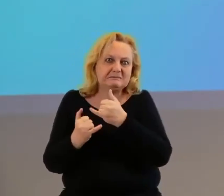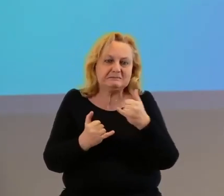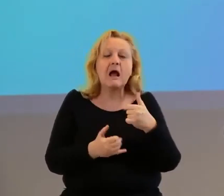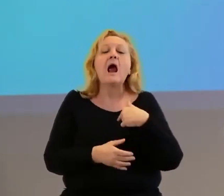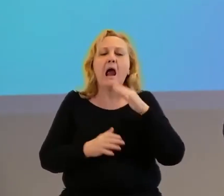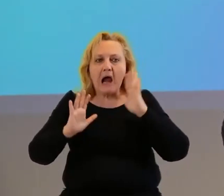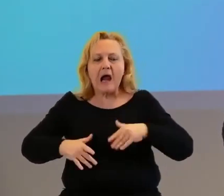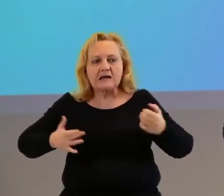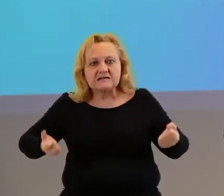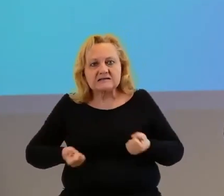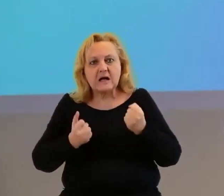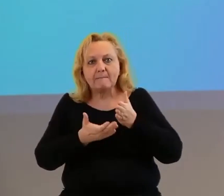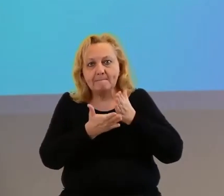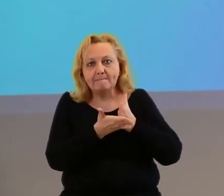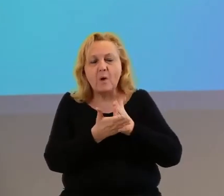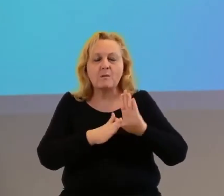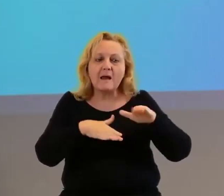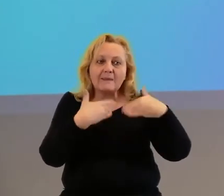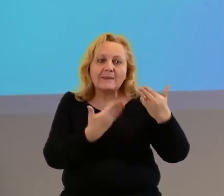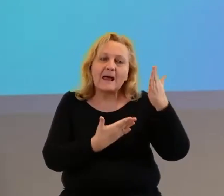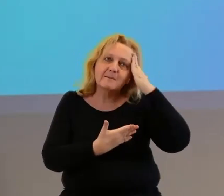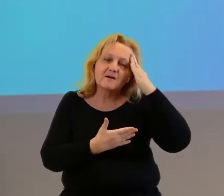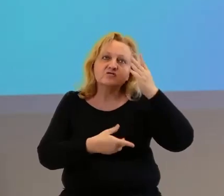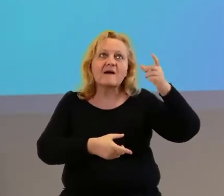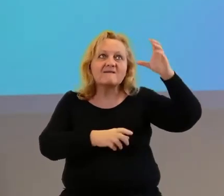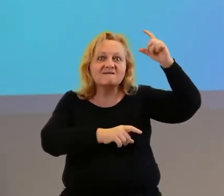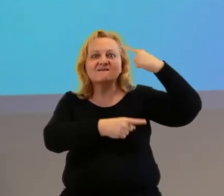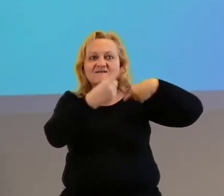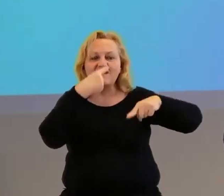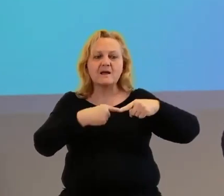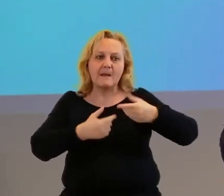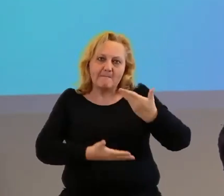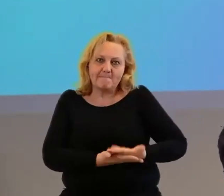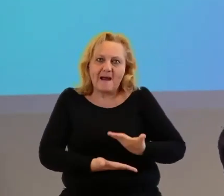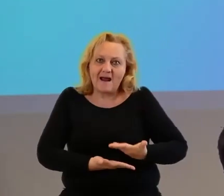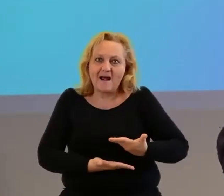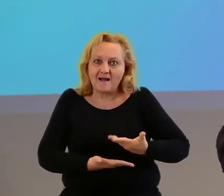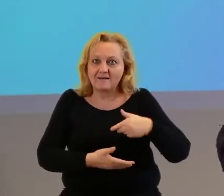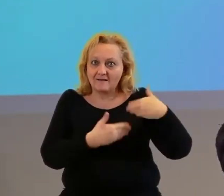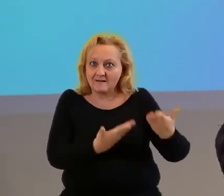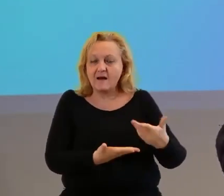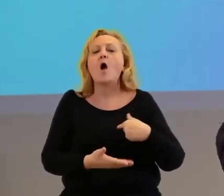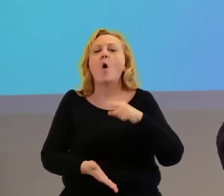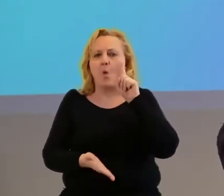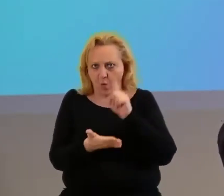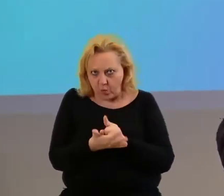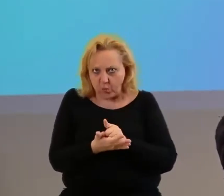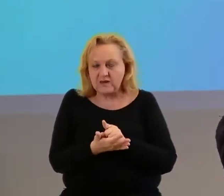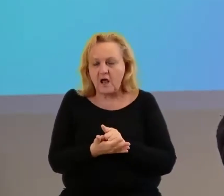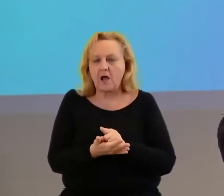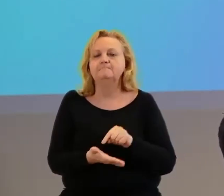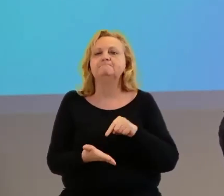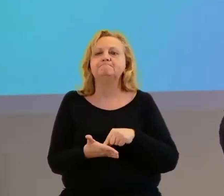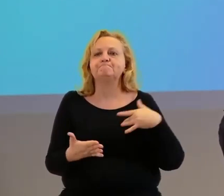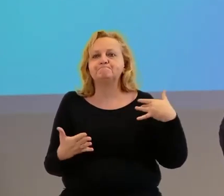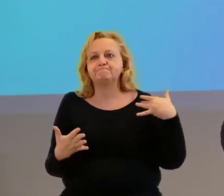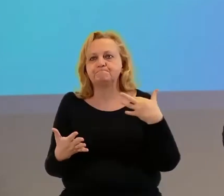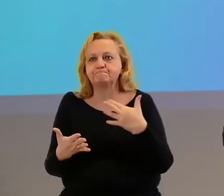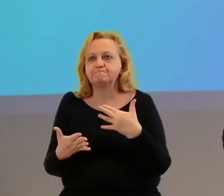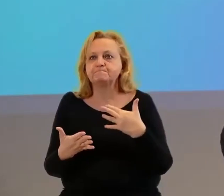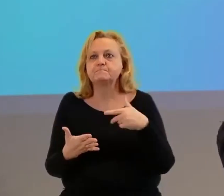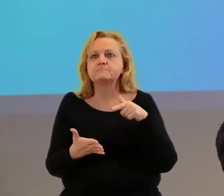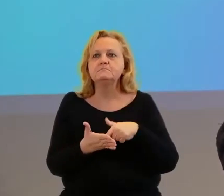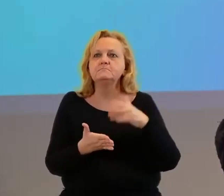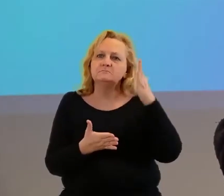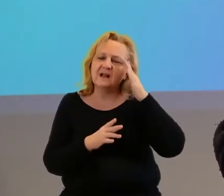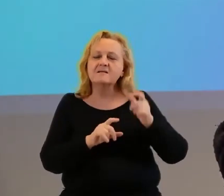pomóc mu otrzymać takie mieszkanie na parterze, na zasadzie zamiany. To nam się udało przeprowadzić, ale pod koniec tego, to